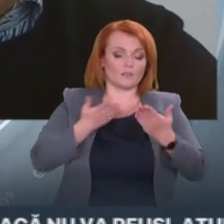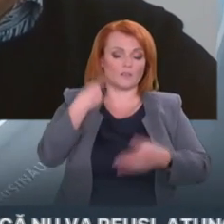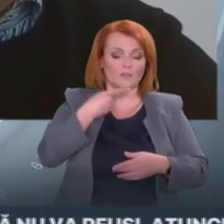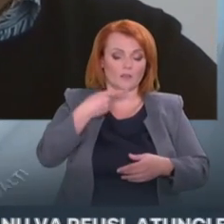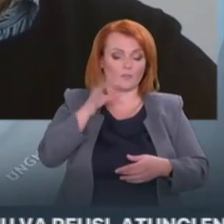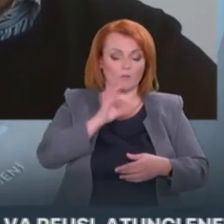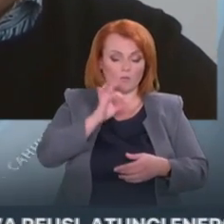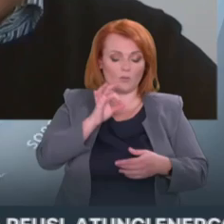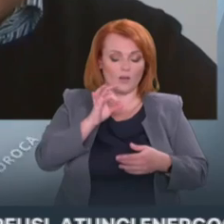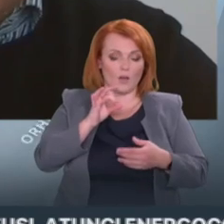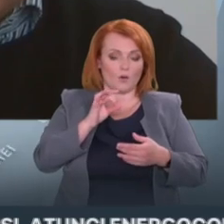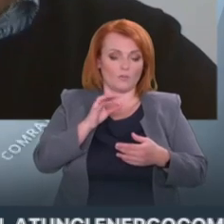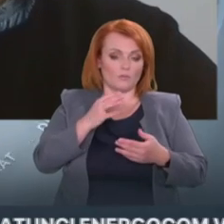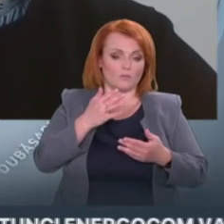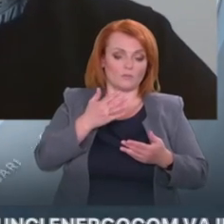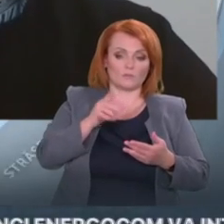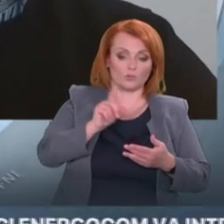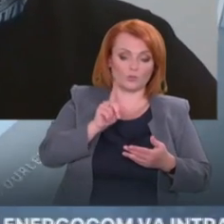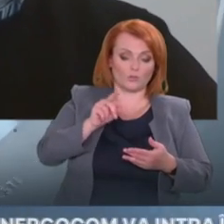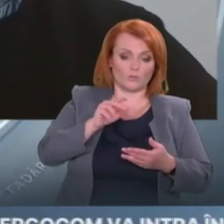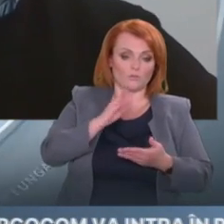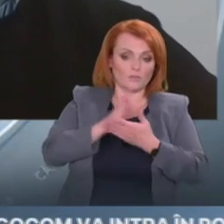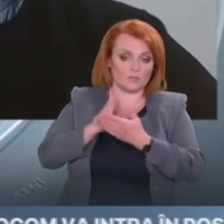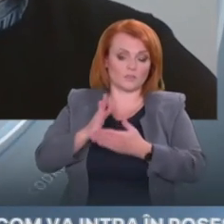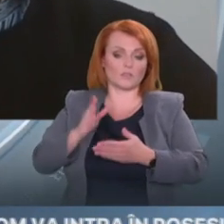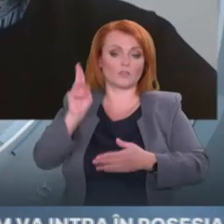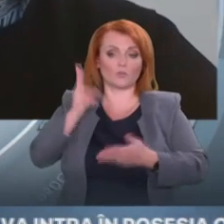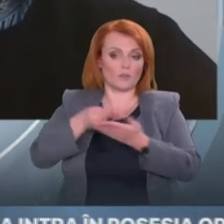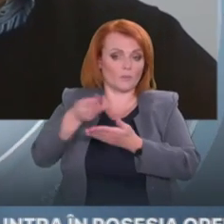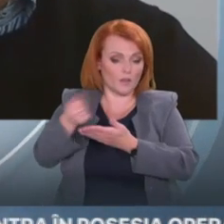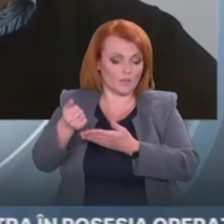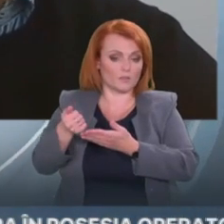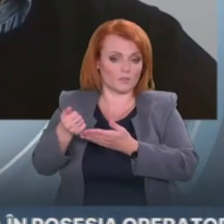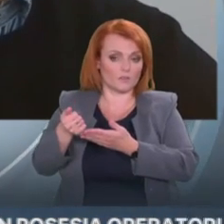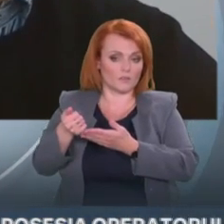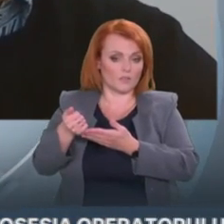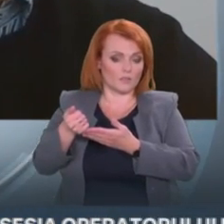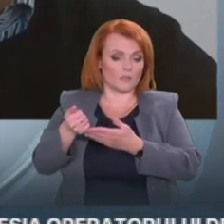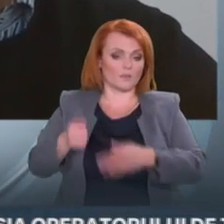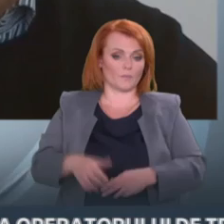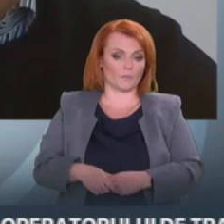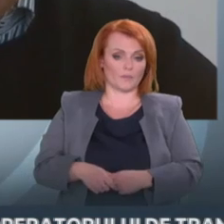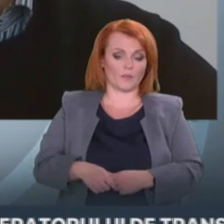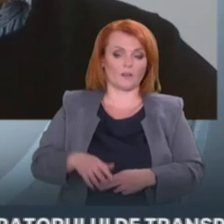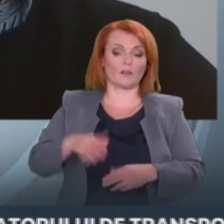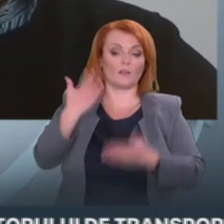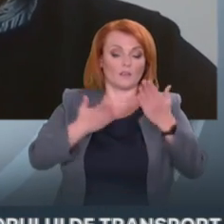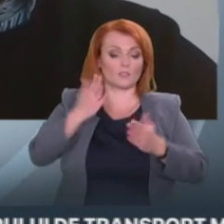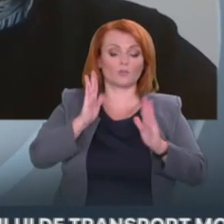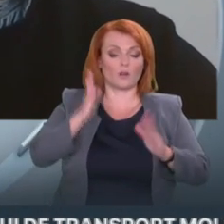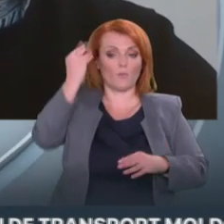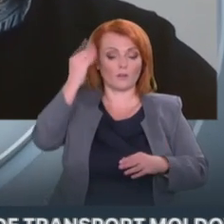condiții, noi nu putem să ne așteptăm că urmează să obținem o schimbare în acest sens sau să